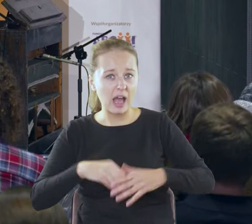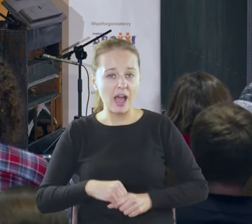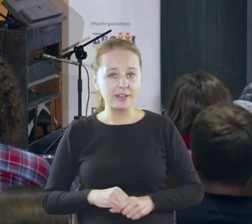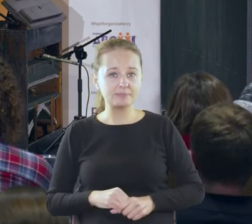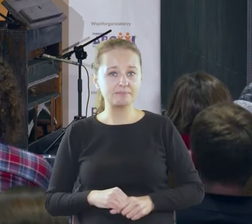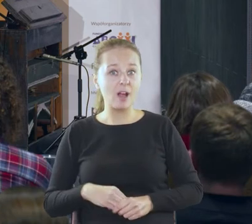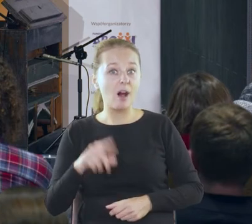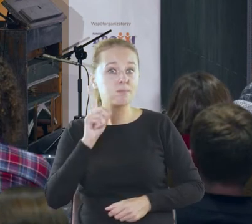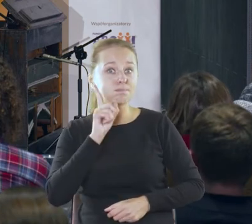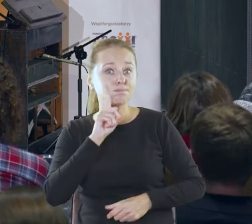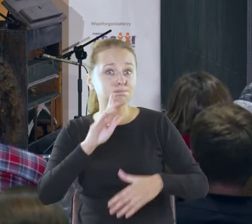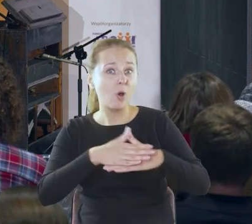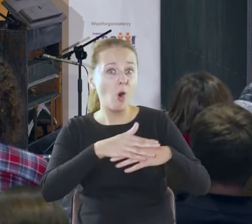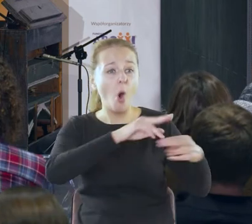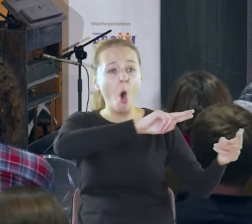mężowie.